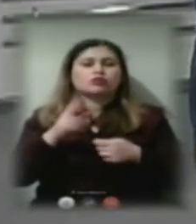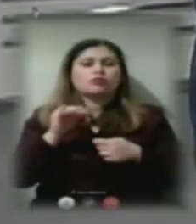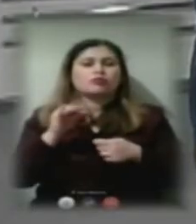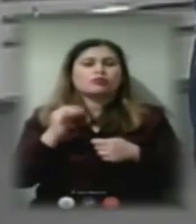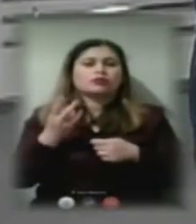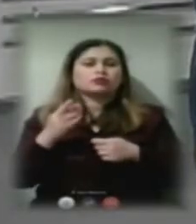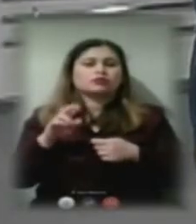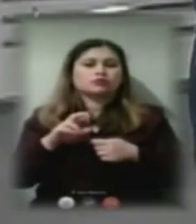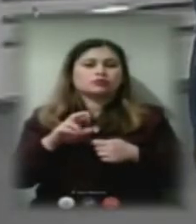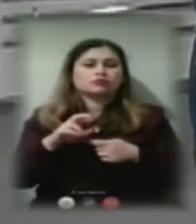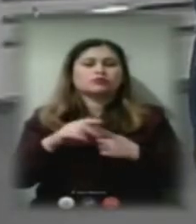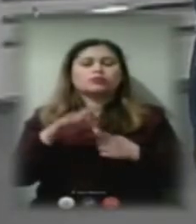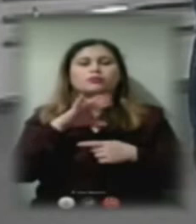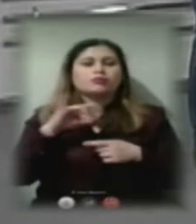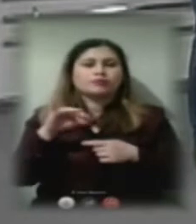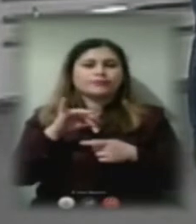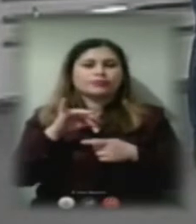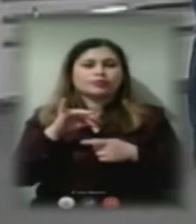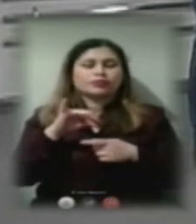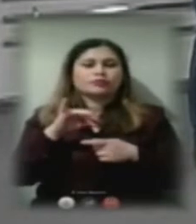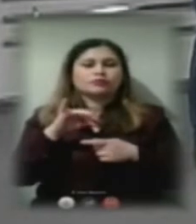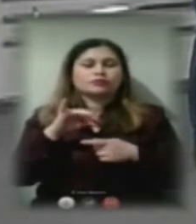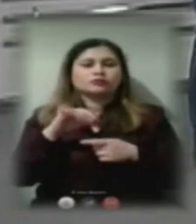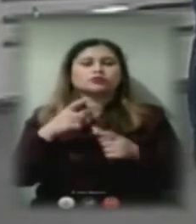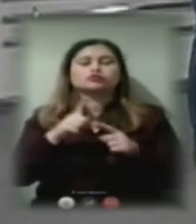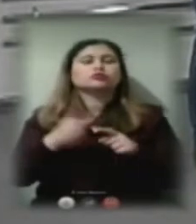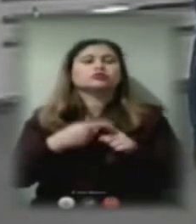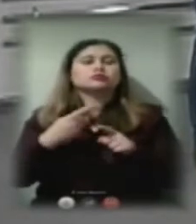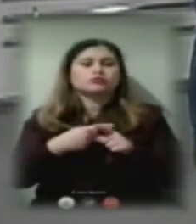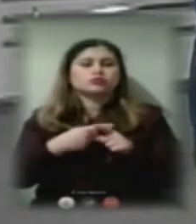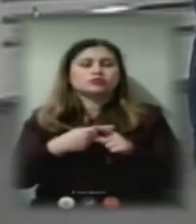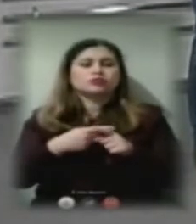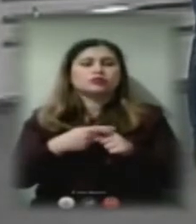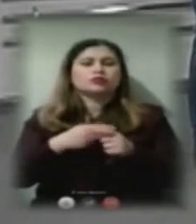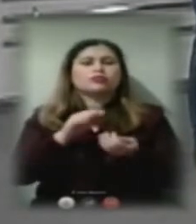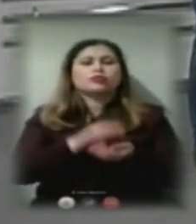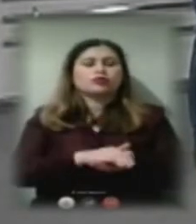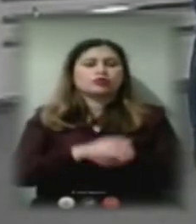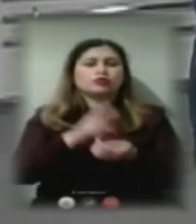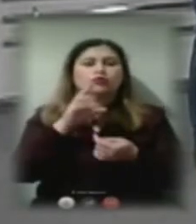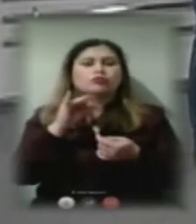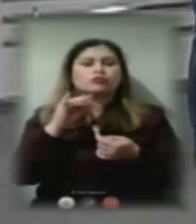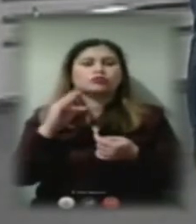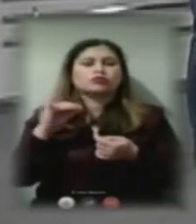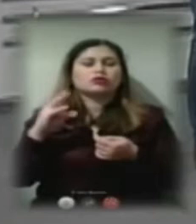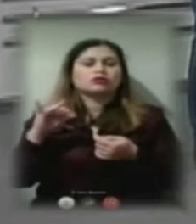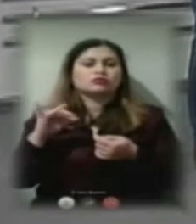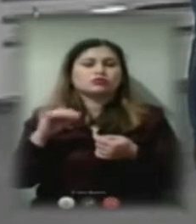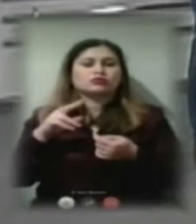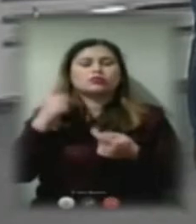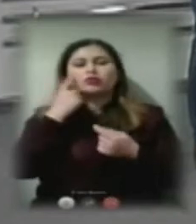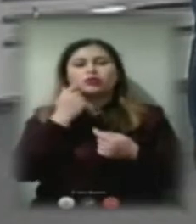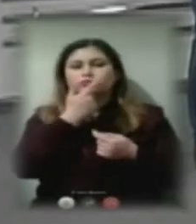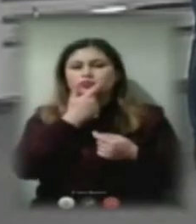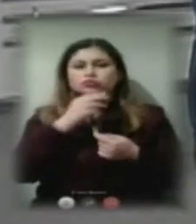що називається, поховали комунальні плачущі жеки.